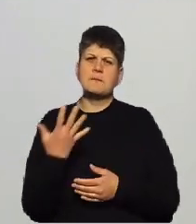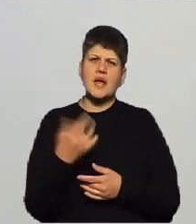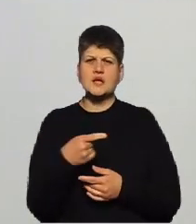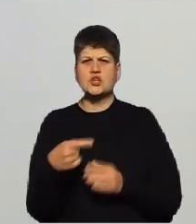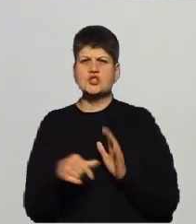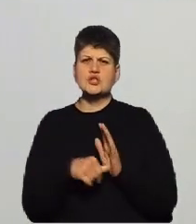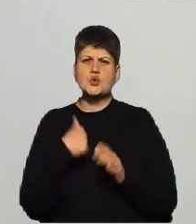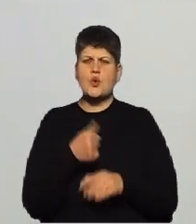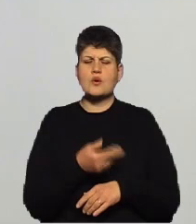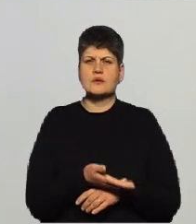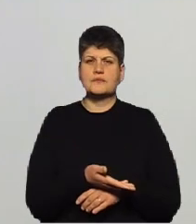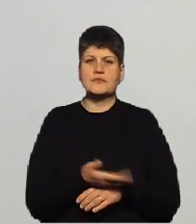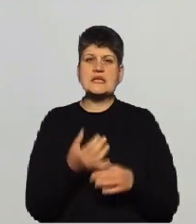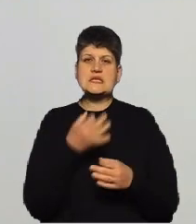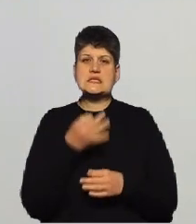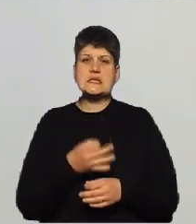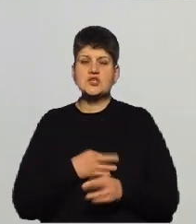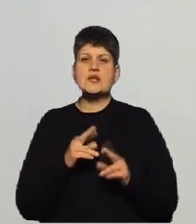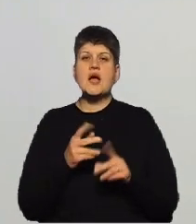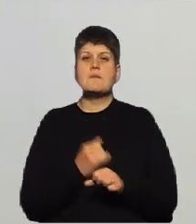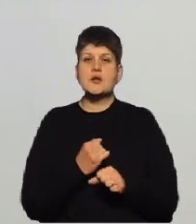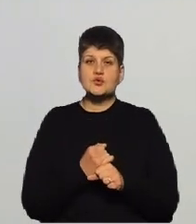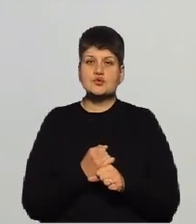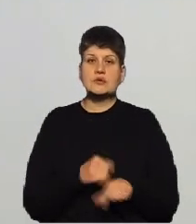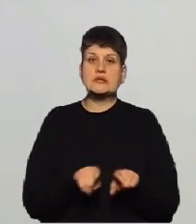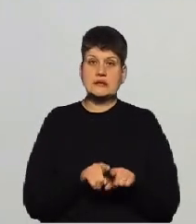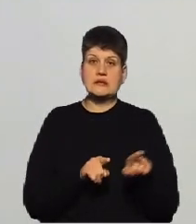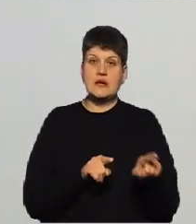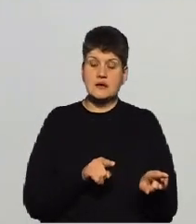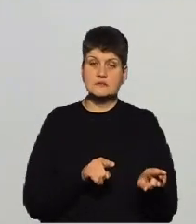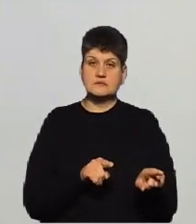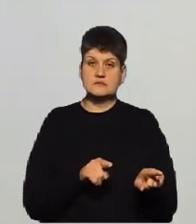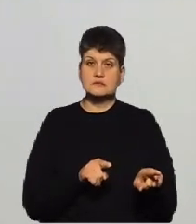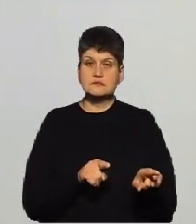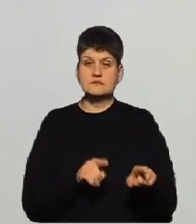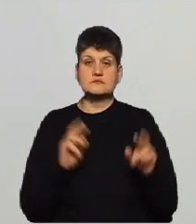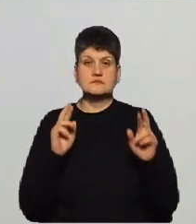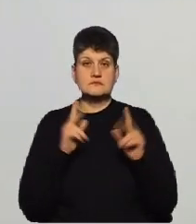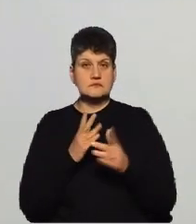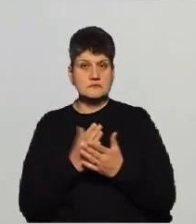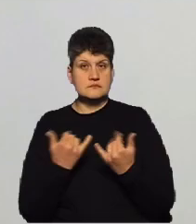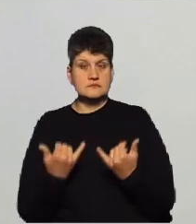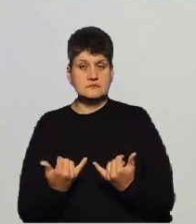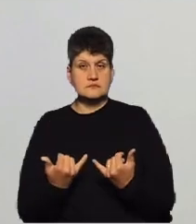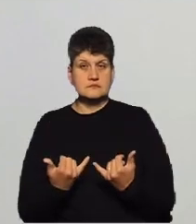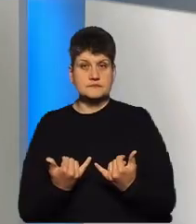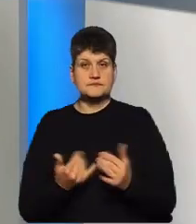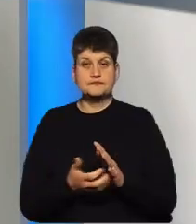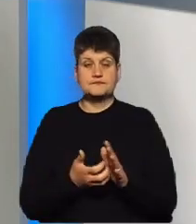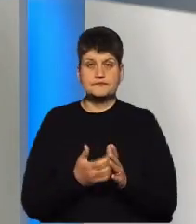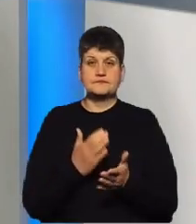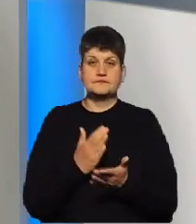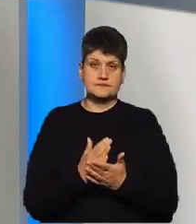І от скажіть, як він працює, чи так, як належить, чи недоліки є ще й досі? Недоліки завжди